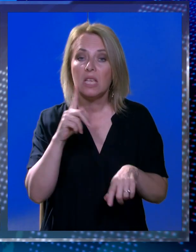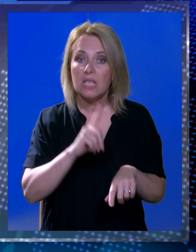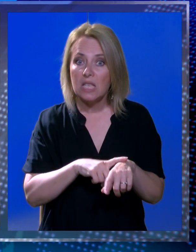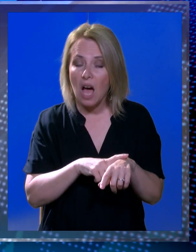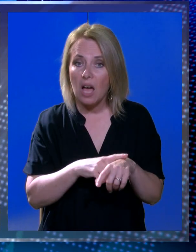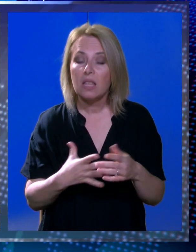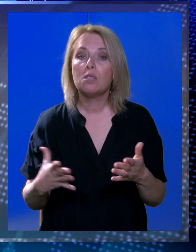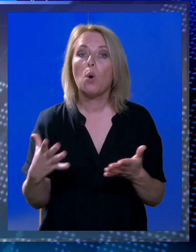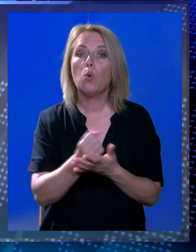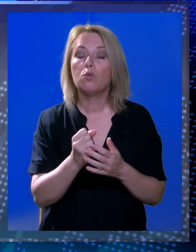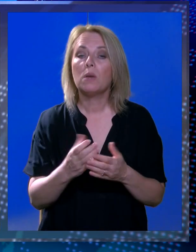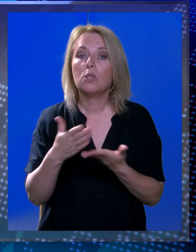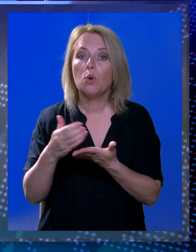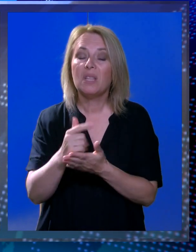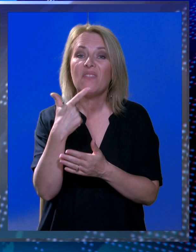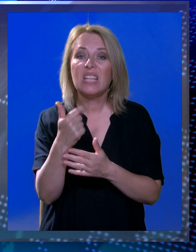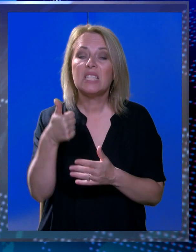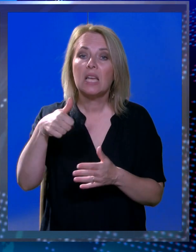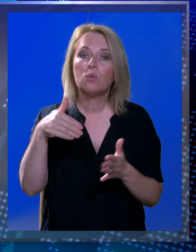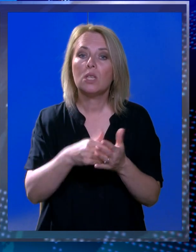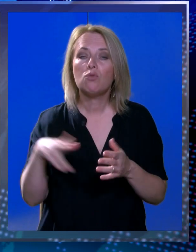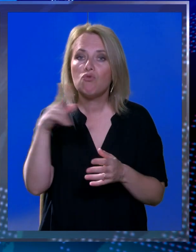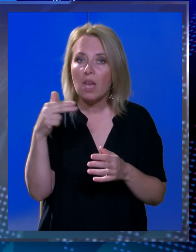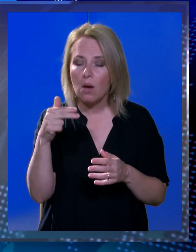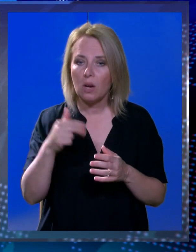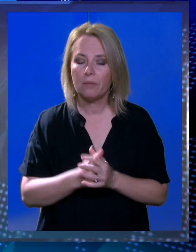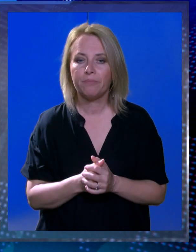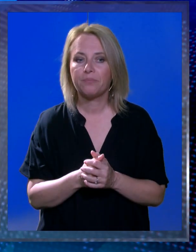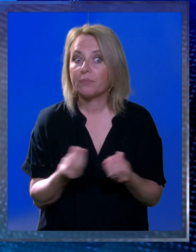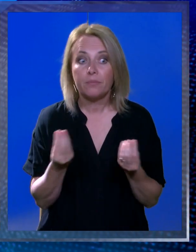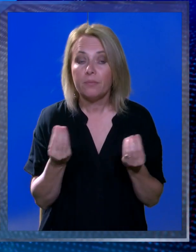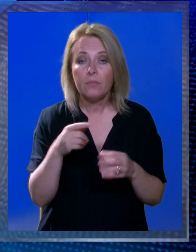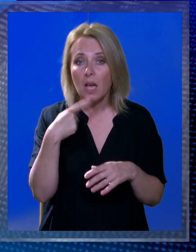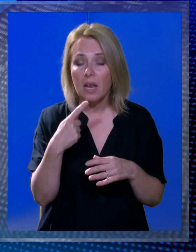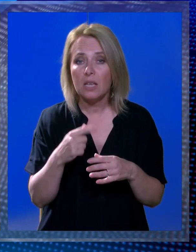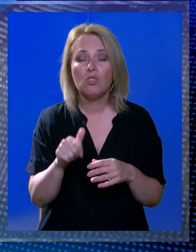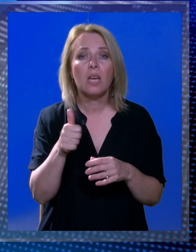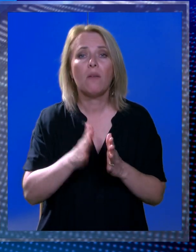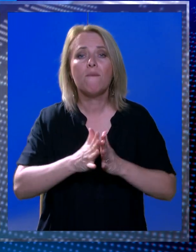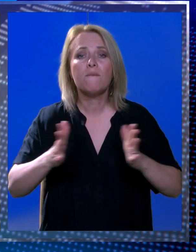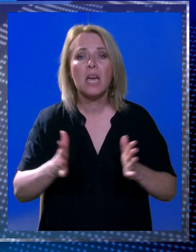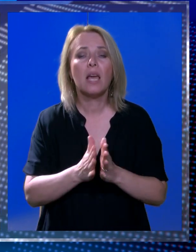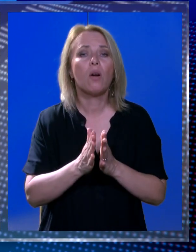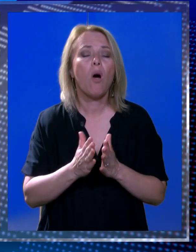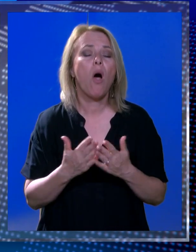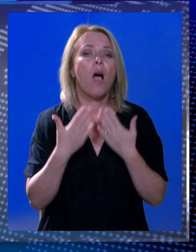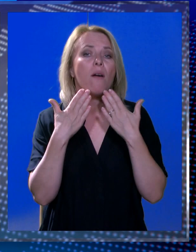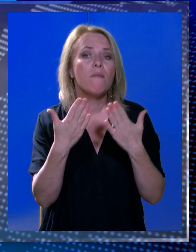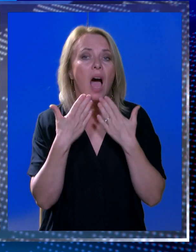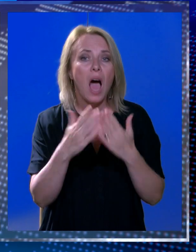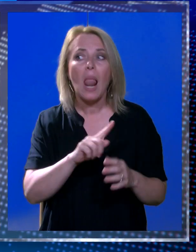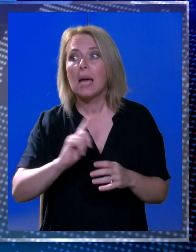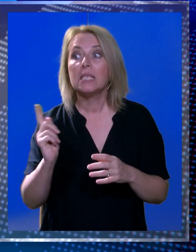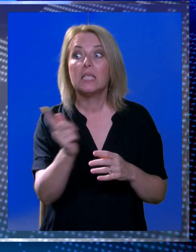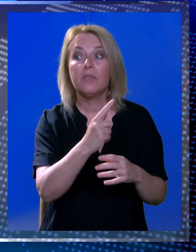emitirana skupili 21.000 eura. Što reći, nego jedno veliko hvala svima,